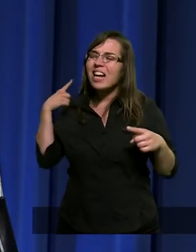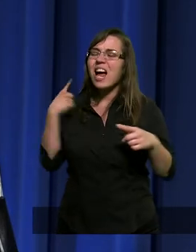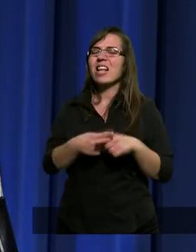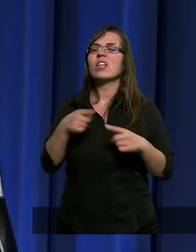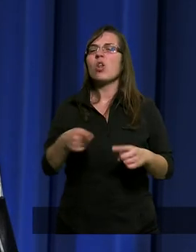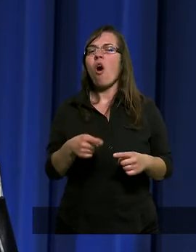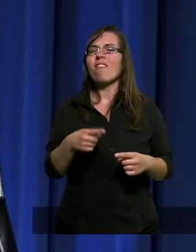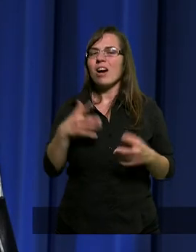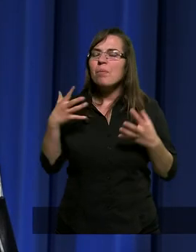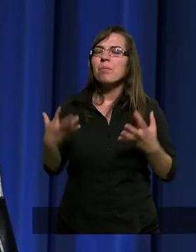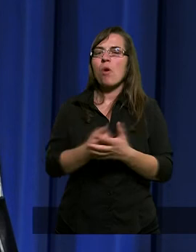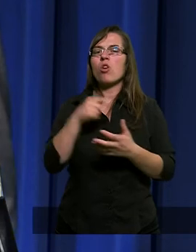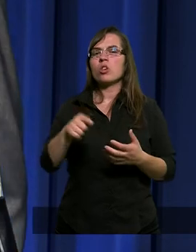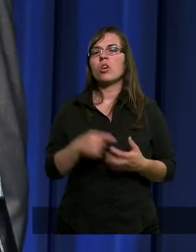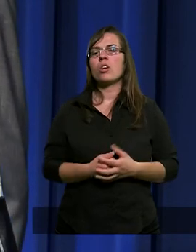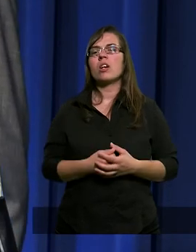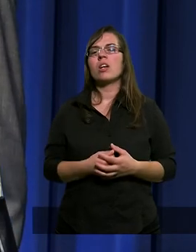zadecydował Chrystus co?